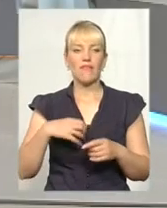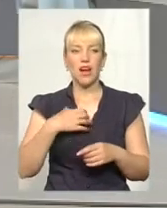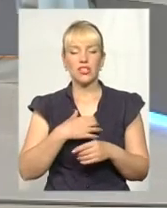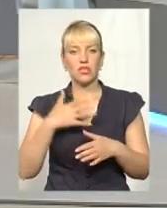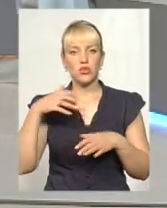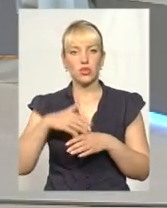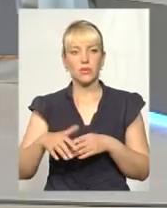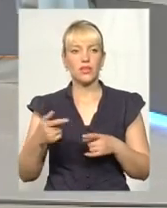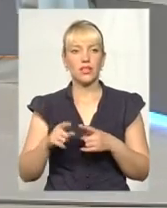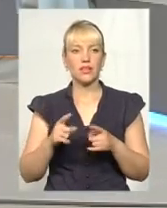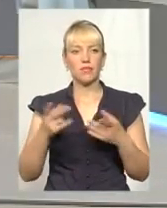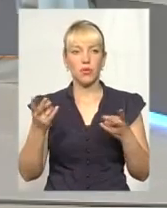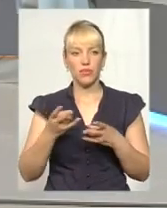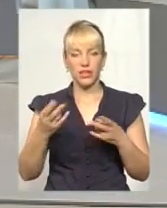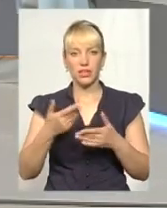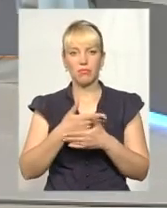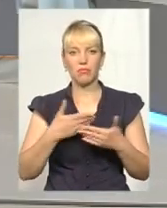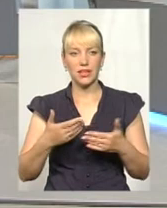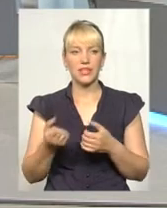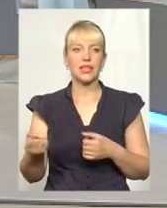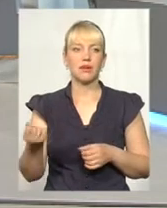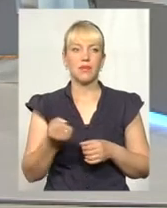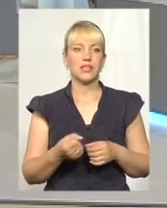повинно і триматися.